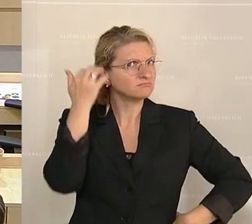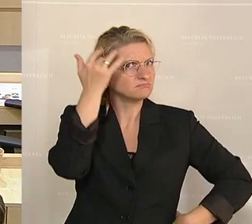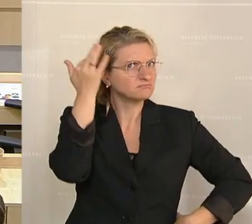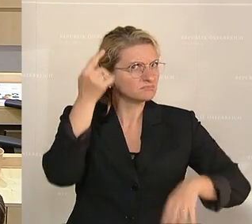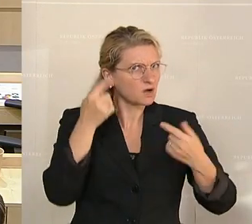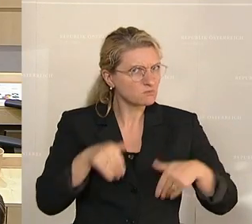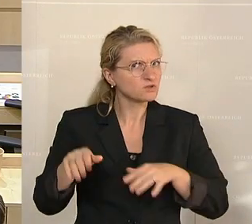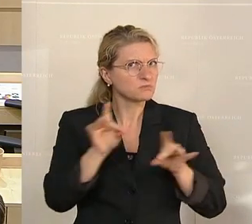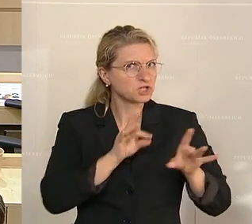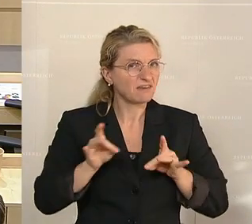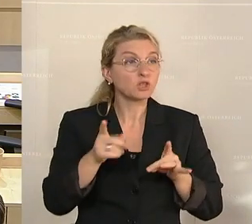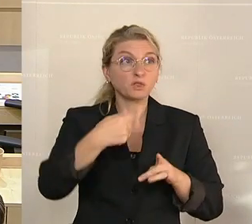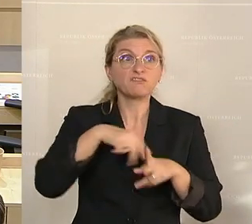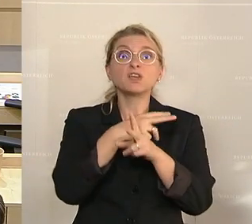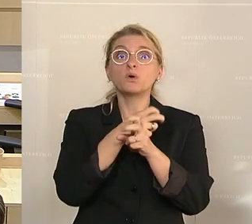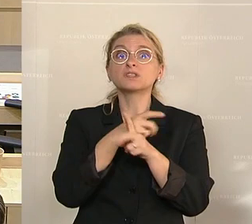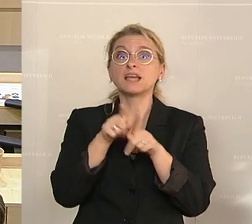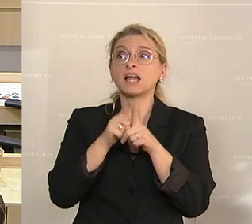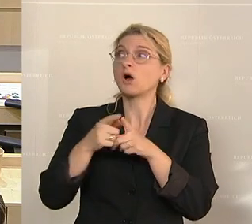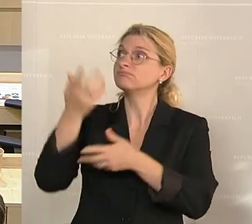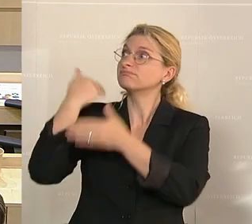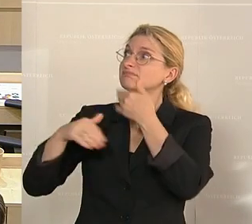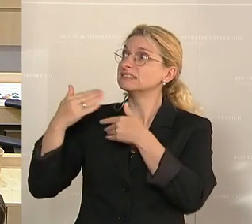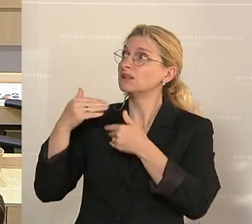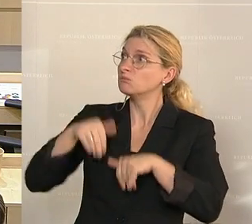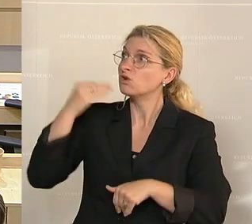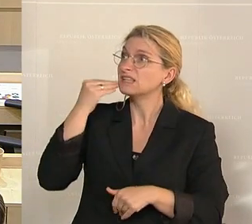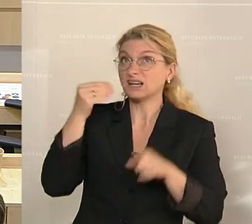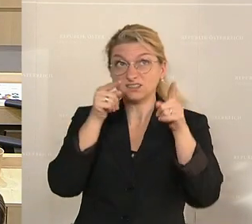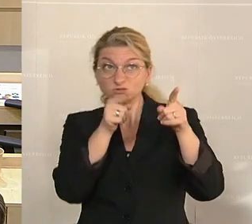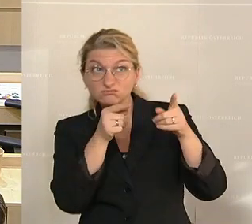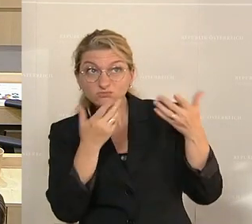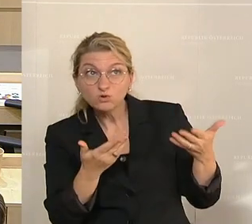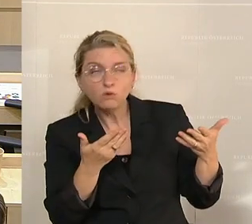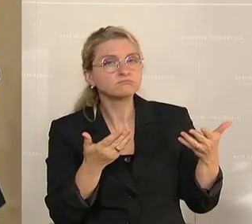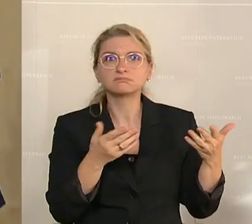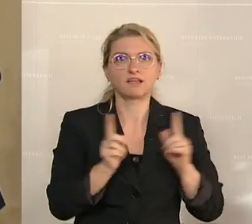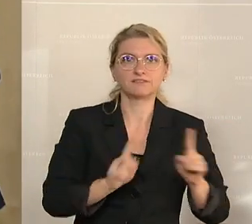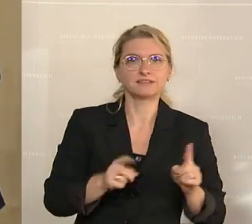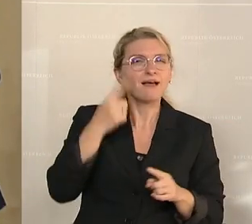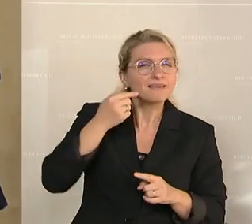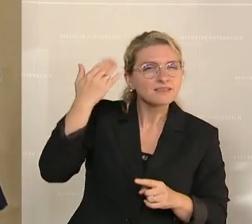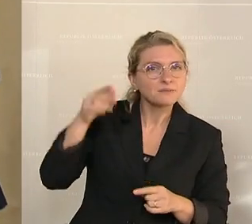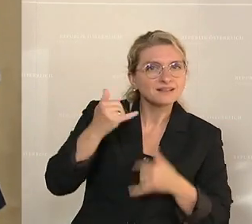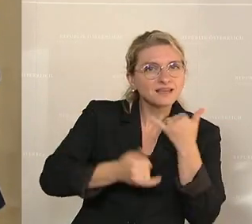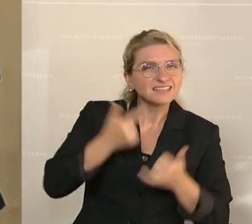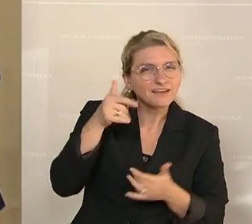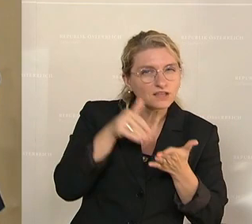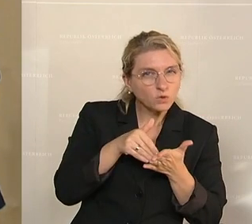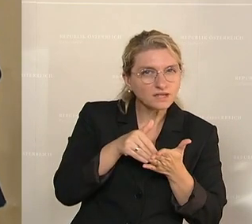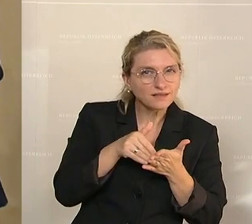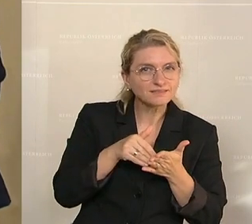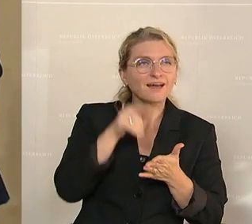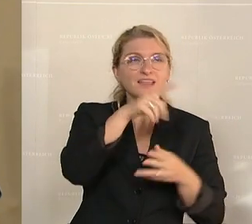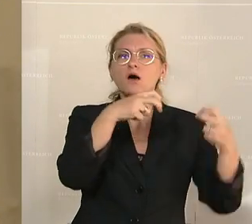Österreicher sollten aus der Geschichte gelernt haben, dass man das nicht zulassen darf. Ich möchte an das Jahr 2000 erinnern, wo Österreich eines der ersten Opfer dieser